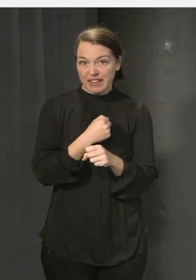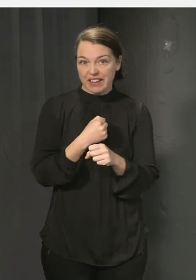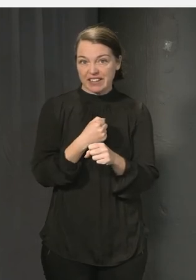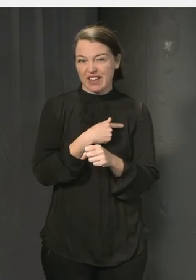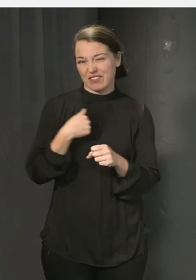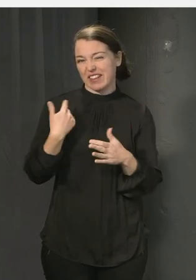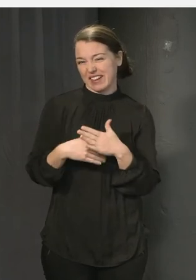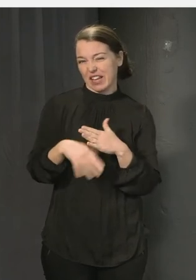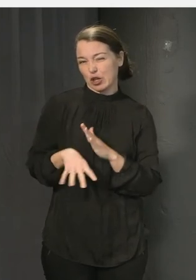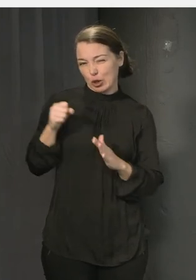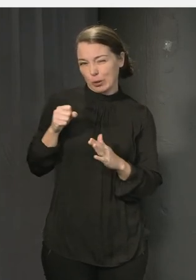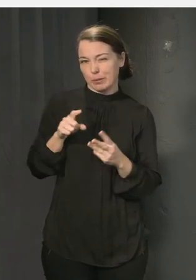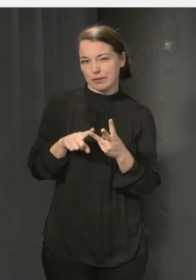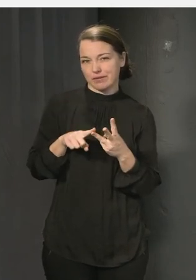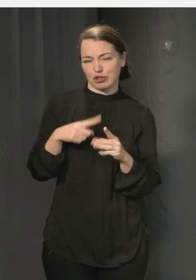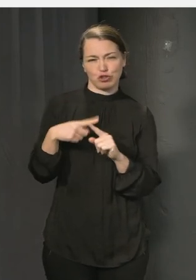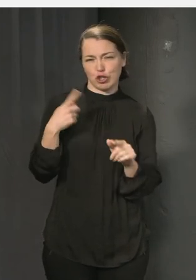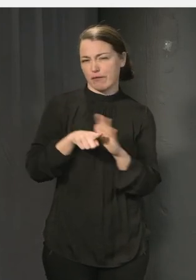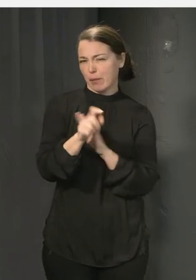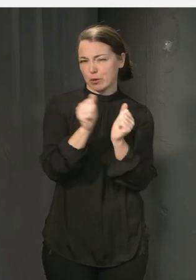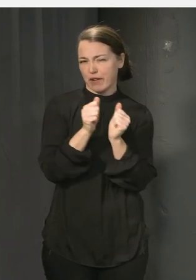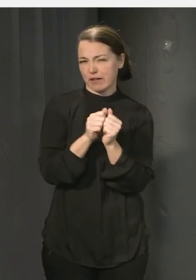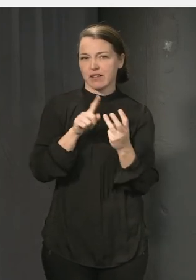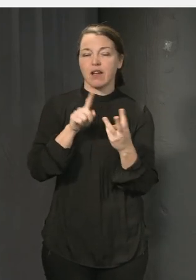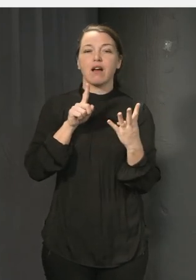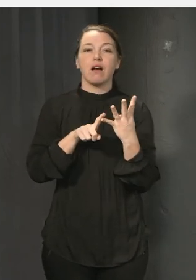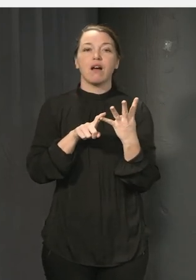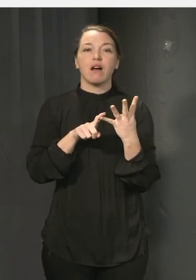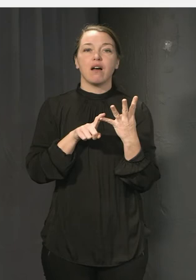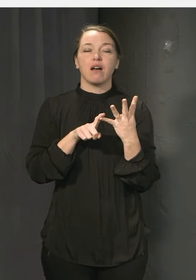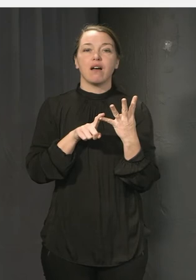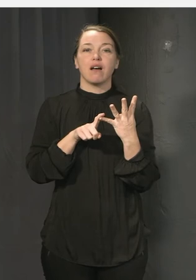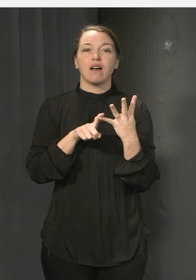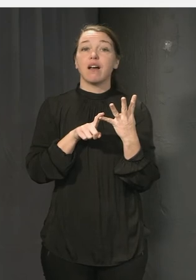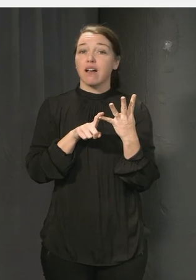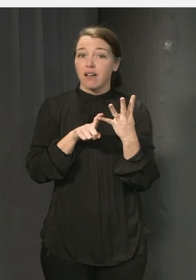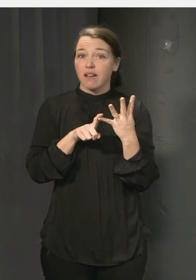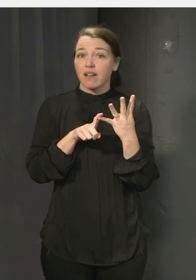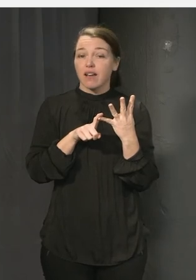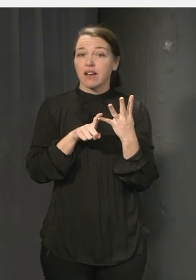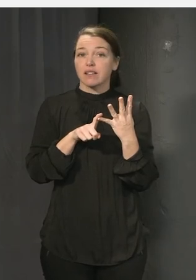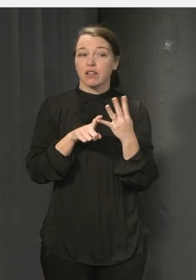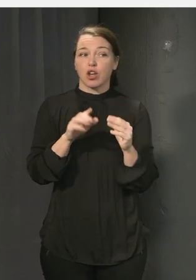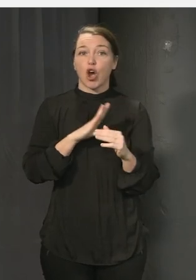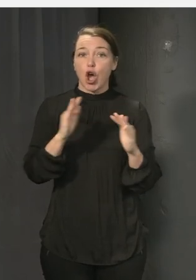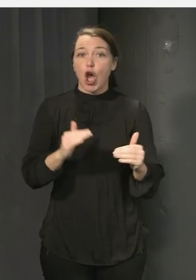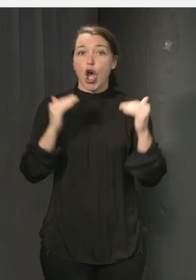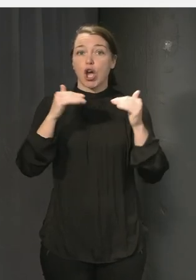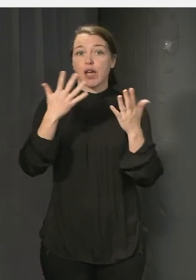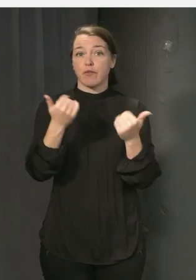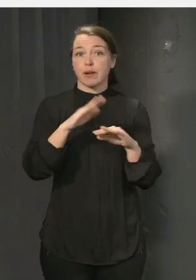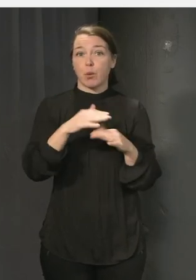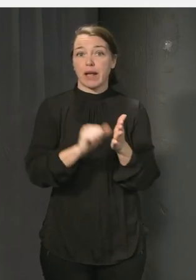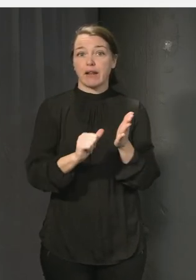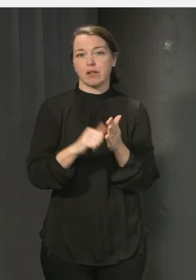vi redan har varit inne på det är en väldigt tydlig framgångsfaktor och det fjärde det är liksom att ha höga förväntningar på elever det kan ju